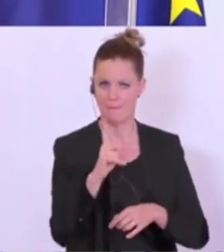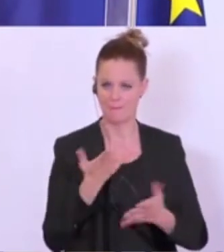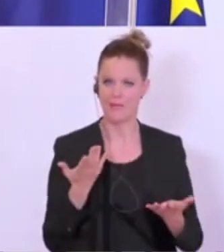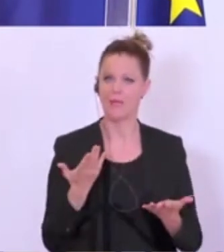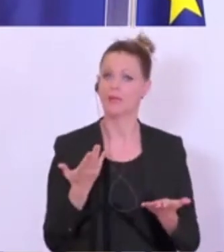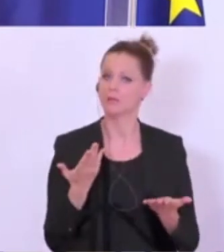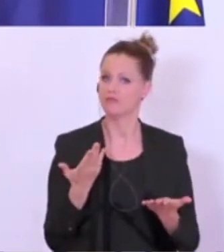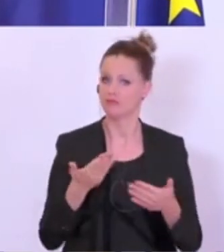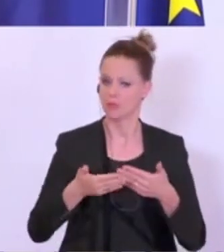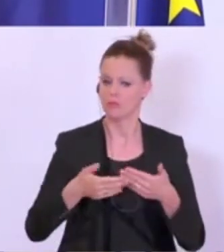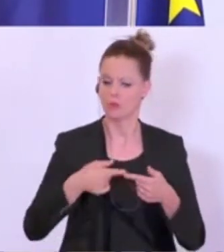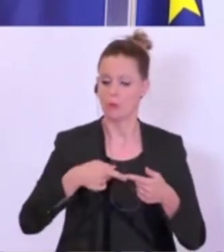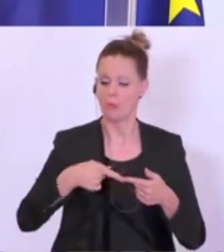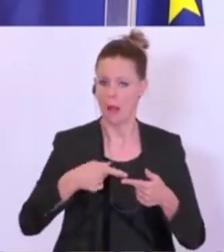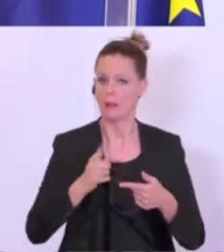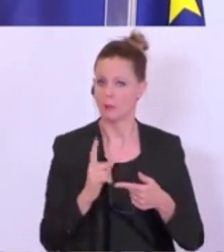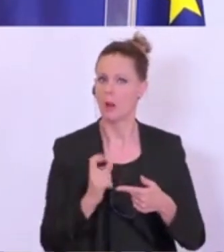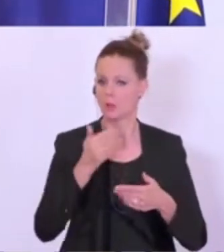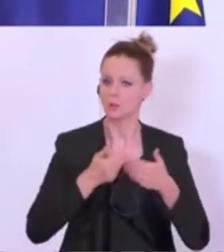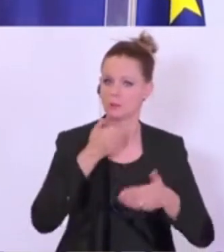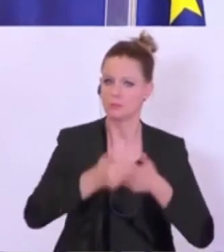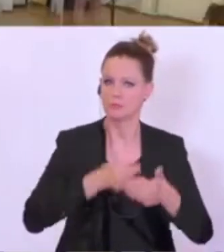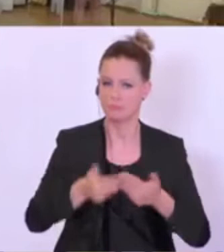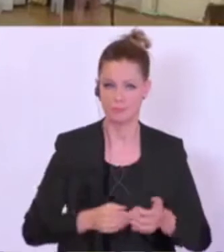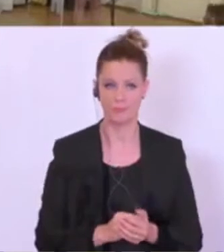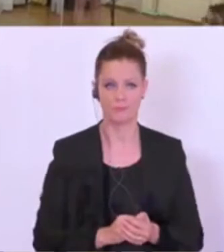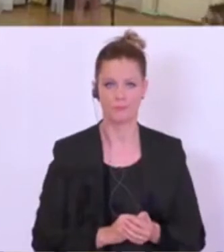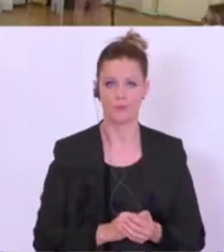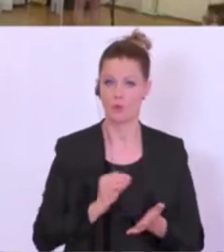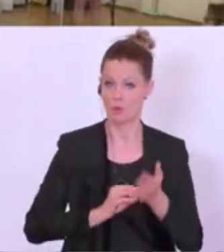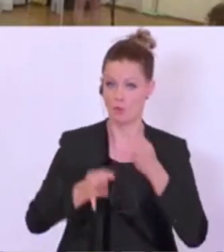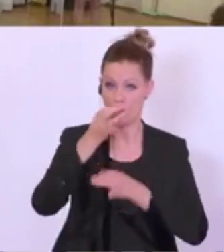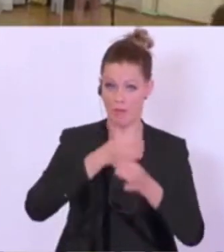heißt, sehr, sehr zeitnah. Gibt es weitere Fragen?